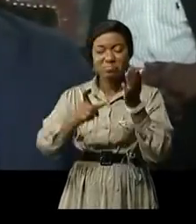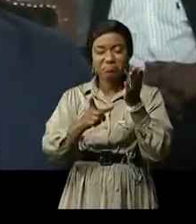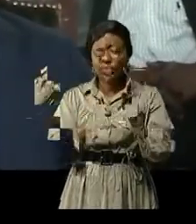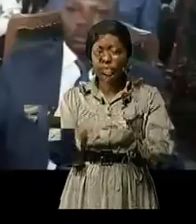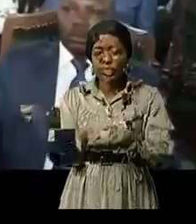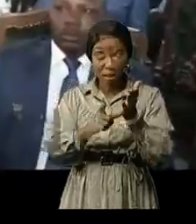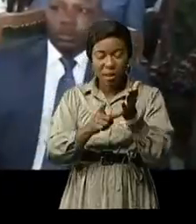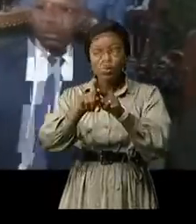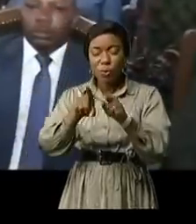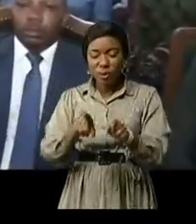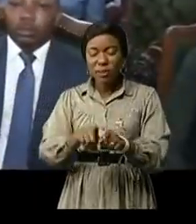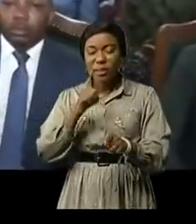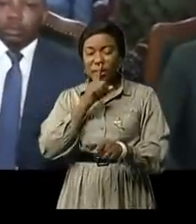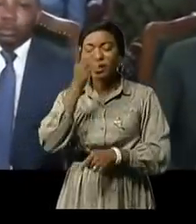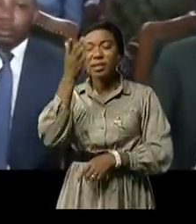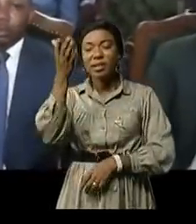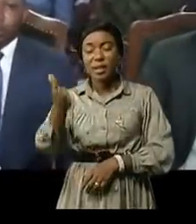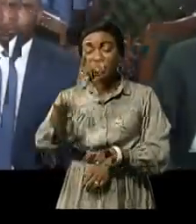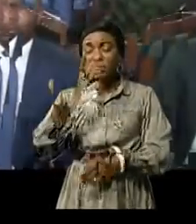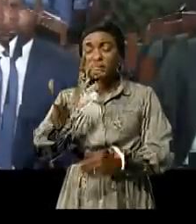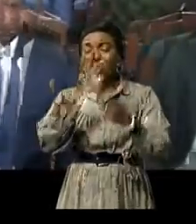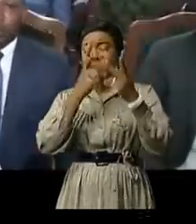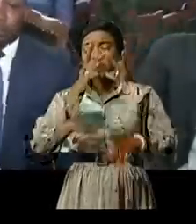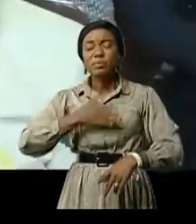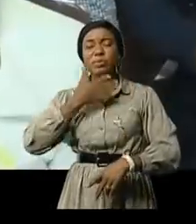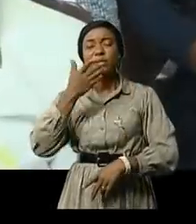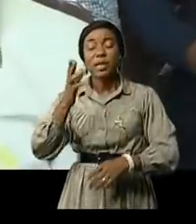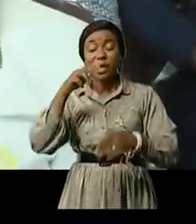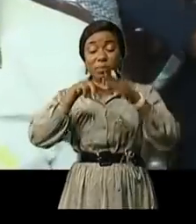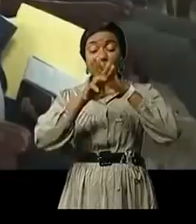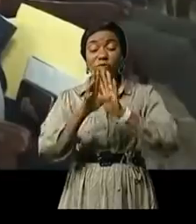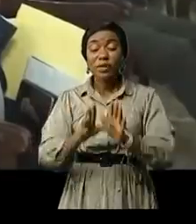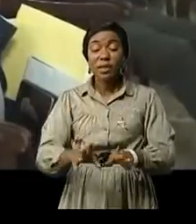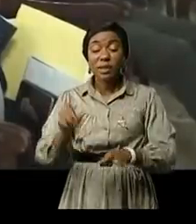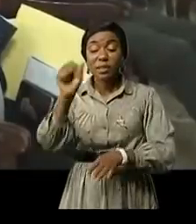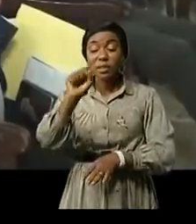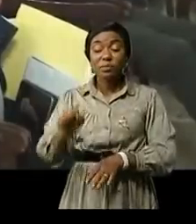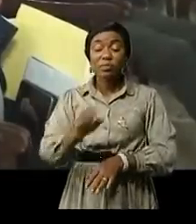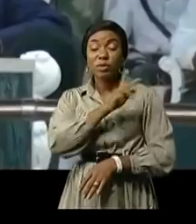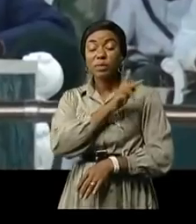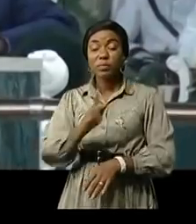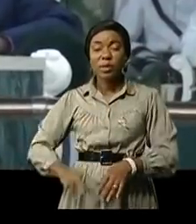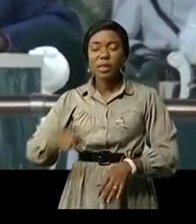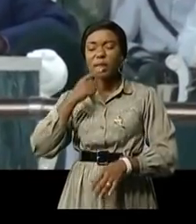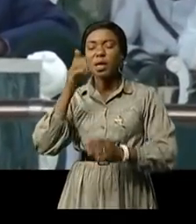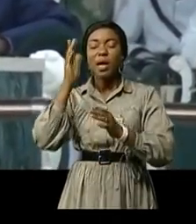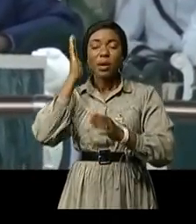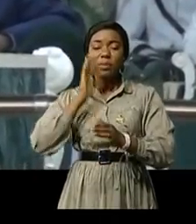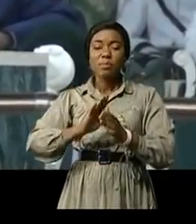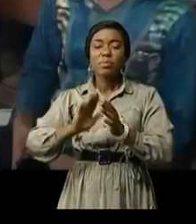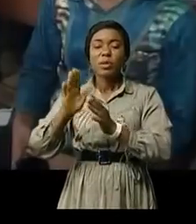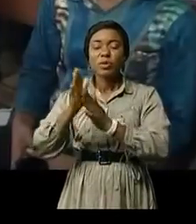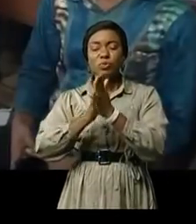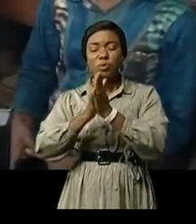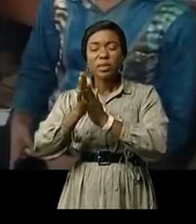Mbamakoso qui a reconnu les valeurs spirituelles qu'incarnaient les prophètes Simo Kimbangu tout en souhaitant un heureux anniversaire de naissance